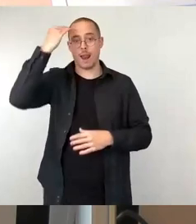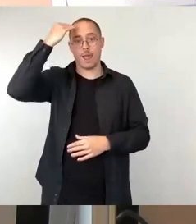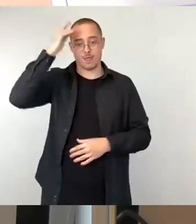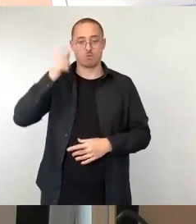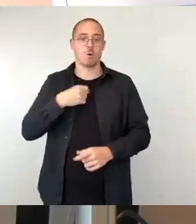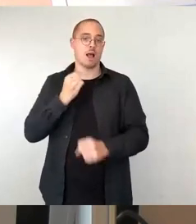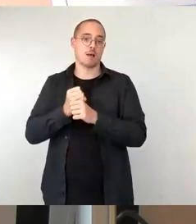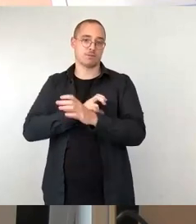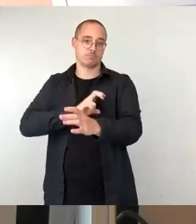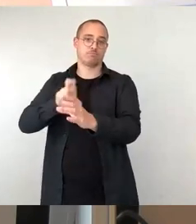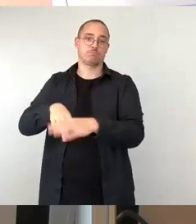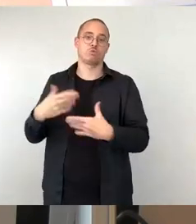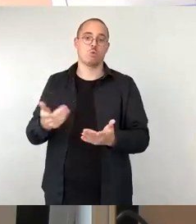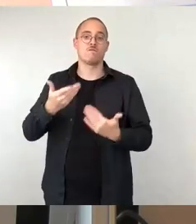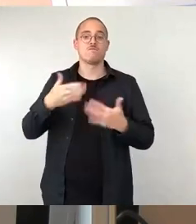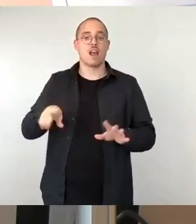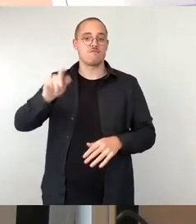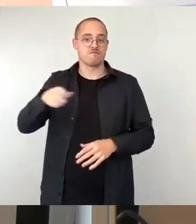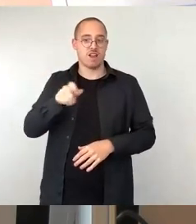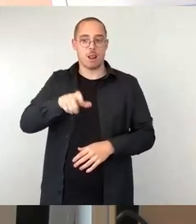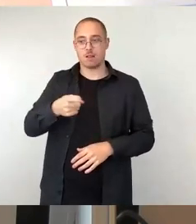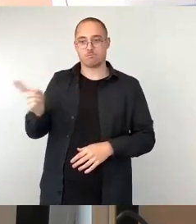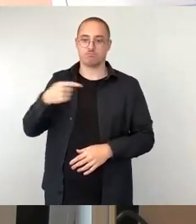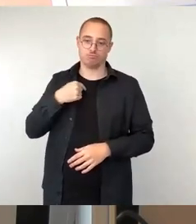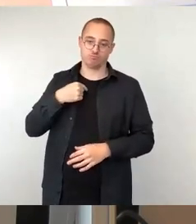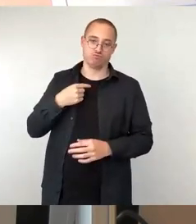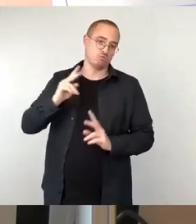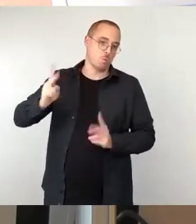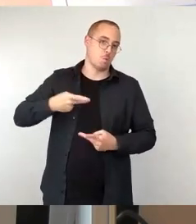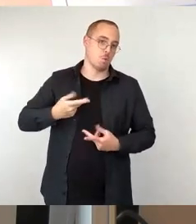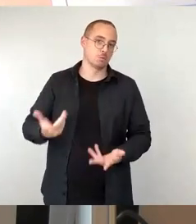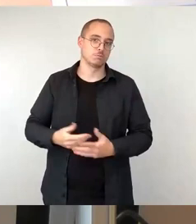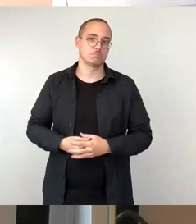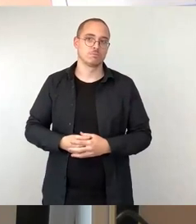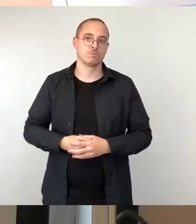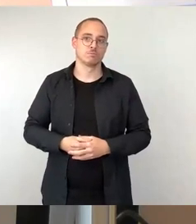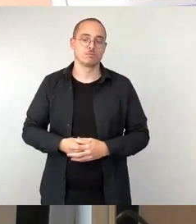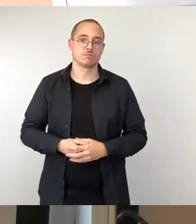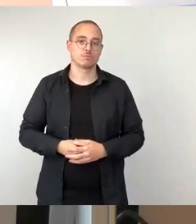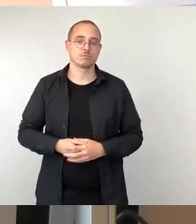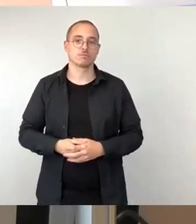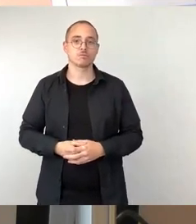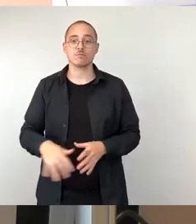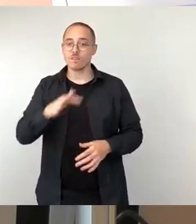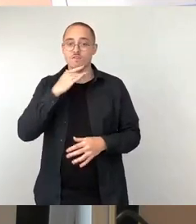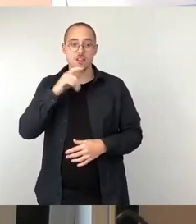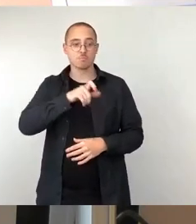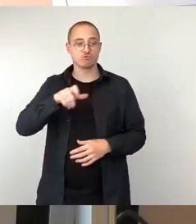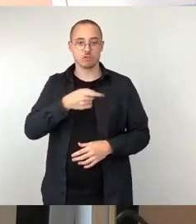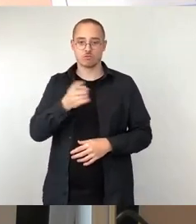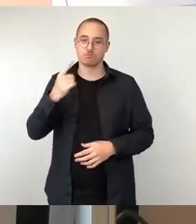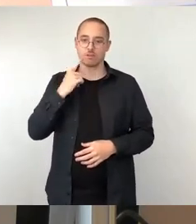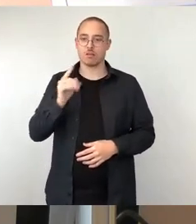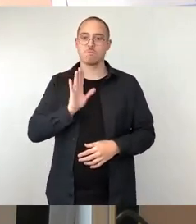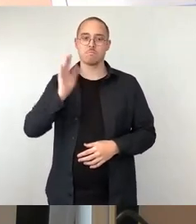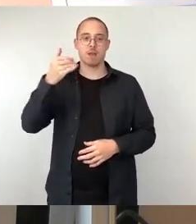vollumfänglich zu. Was den vielen Menschen, immerhin mehr als 2,5 Millionen, die nach der Wende im Osten